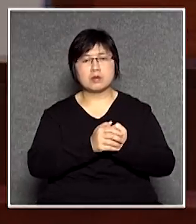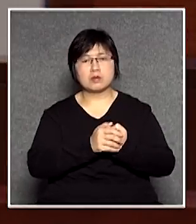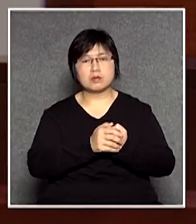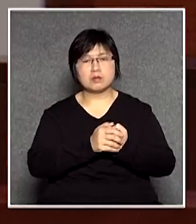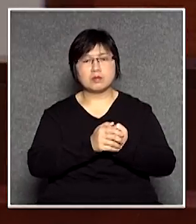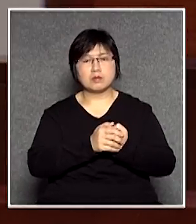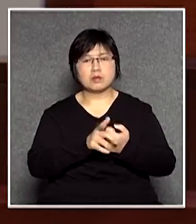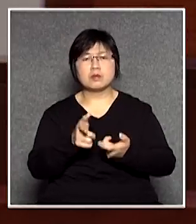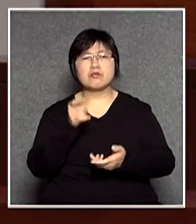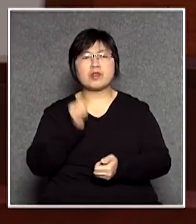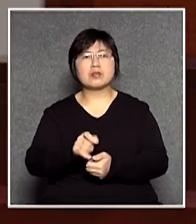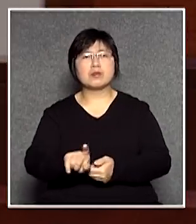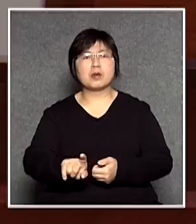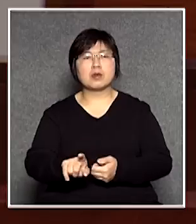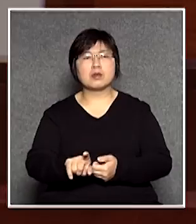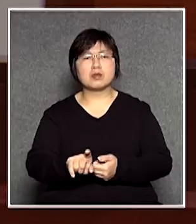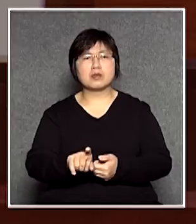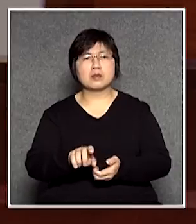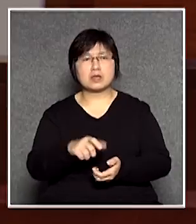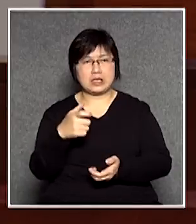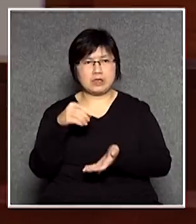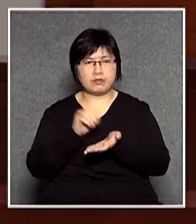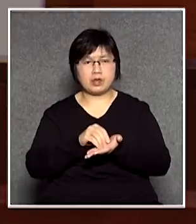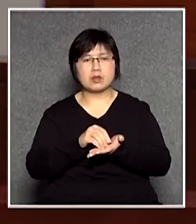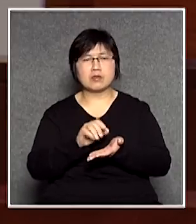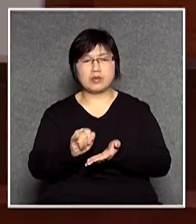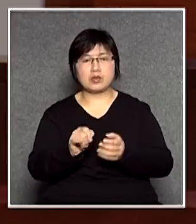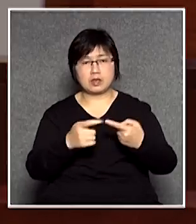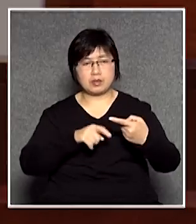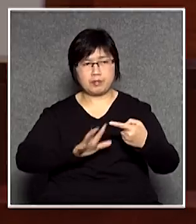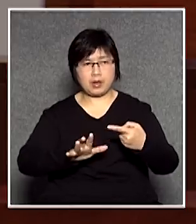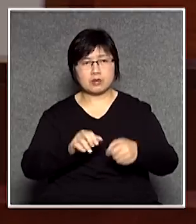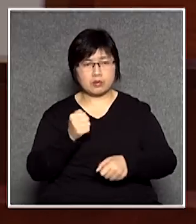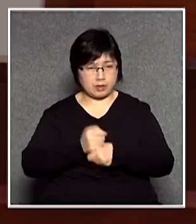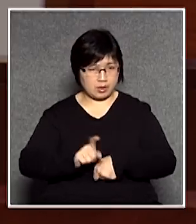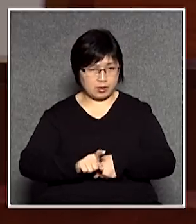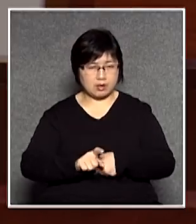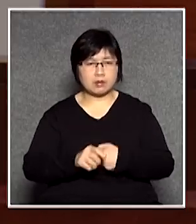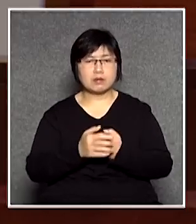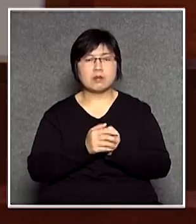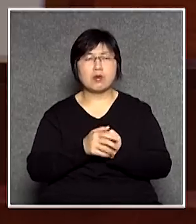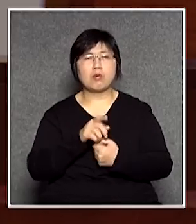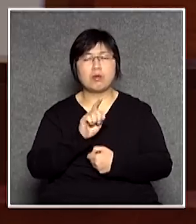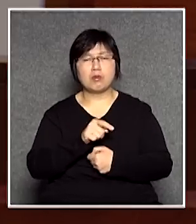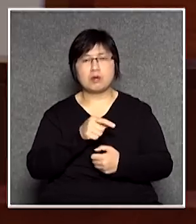不是為什麼要懲罰你呢為什麼要定額罰款一千五百元那既然是這樣